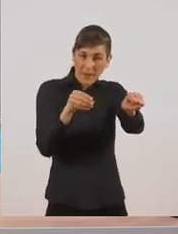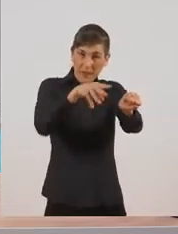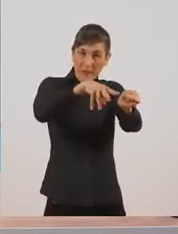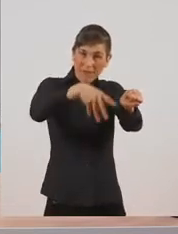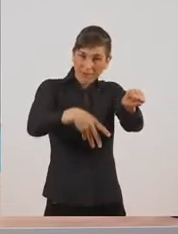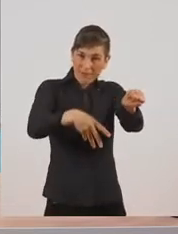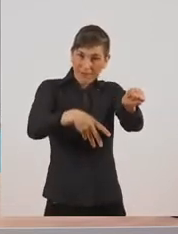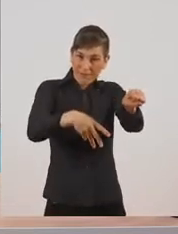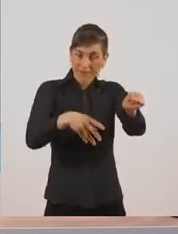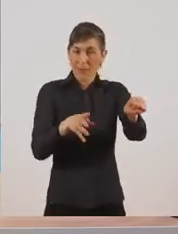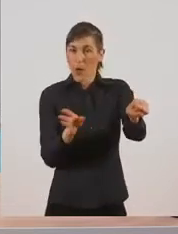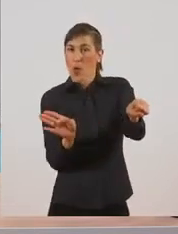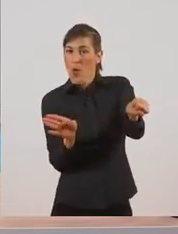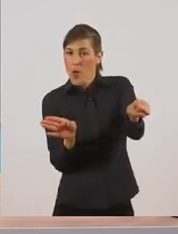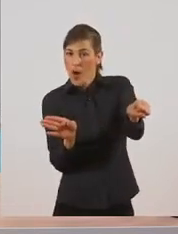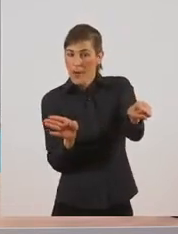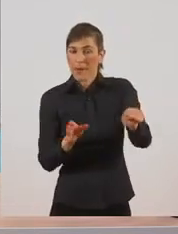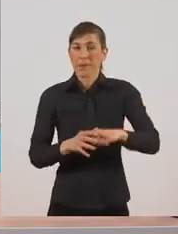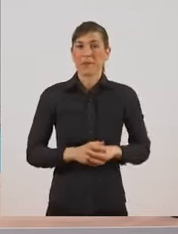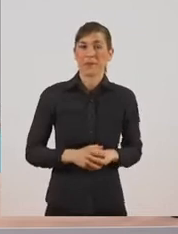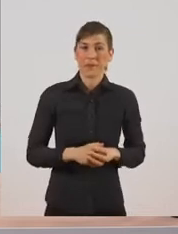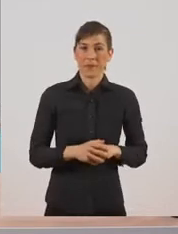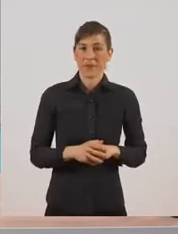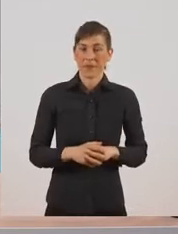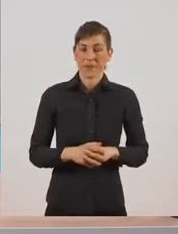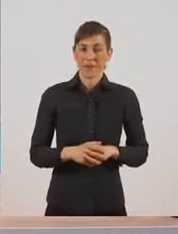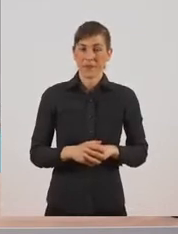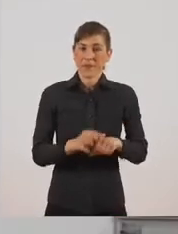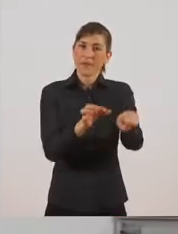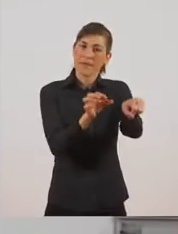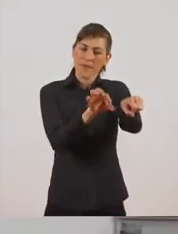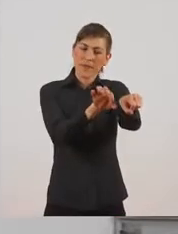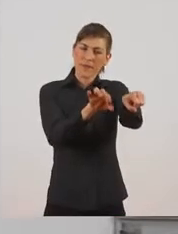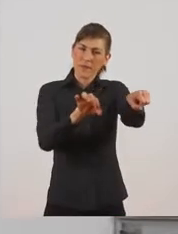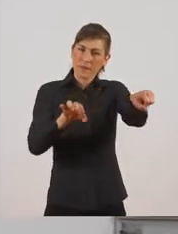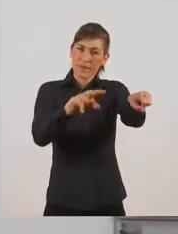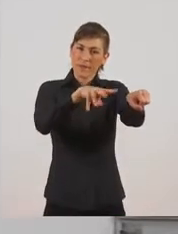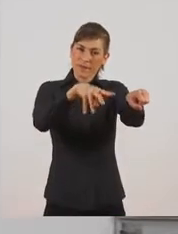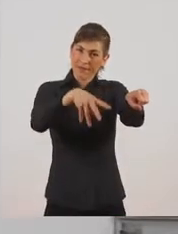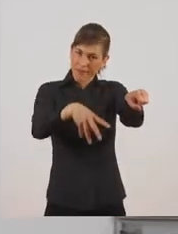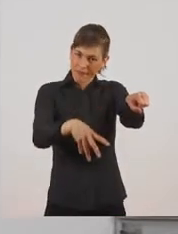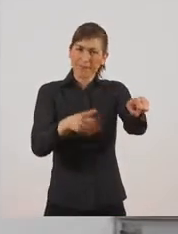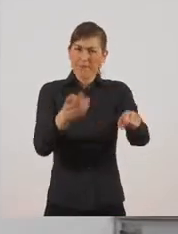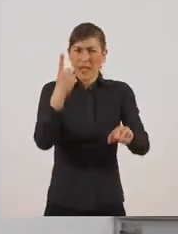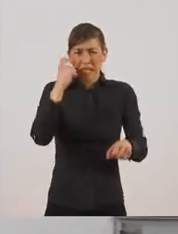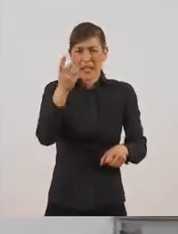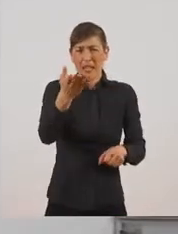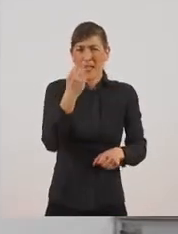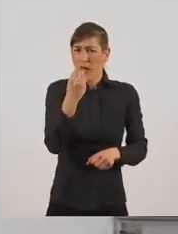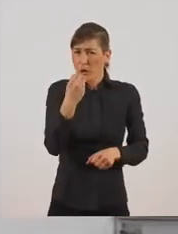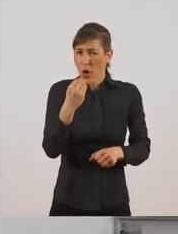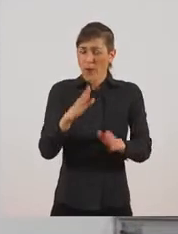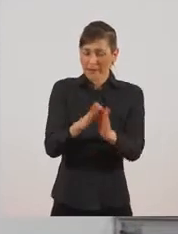Κατά μήκος της σπονδυλικής στήλης απλώνονται ακτινοτά και τα υπόλοιπα κόκαλα. Όταν τρώμε και ψάρι το ανοίγουμε και τα